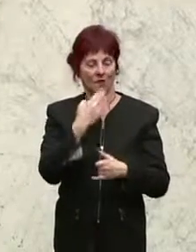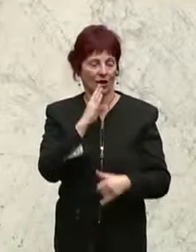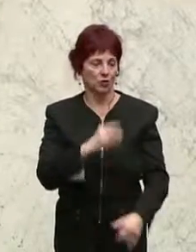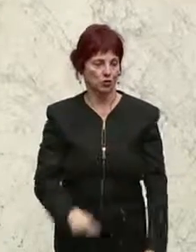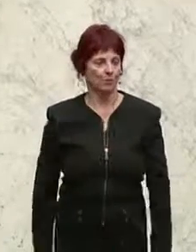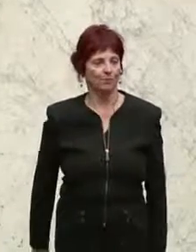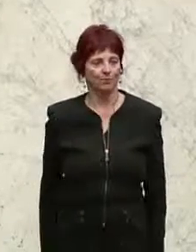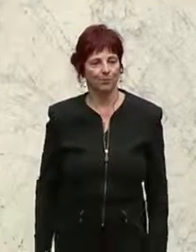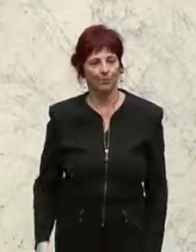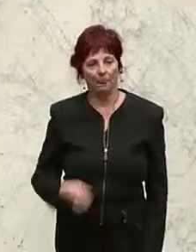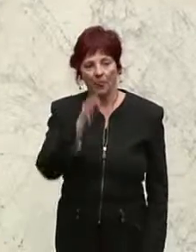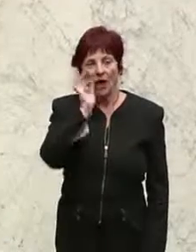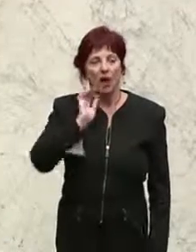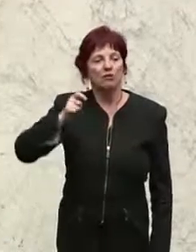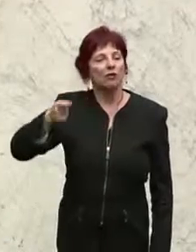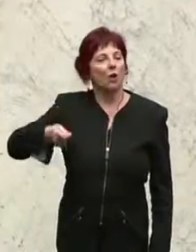So Karl-Heinz Tüchterle von der ÖVP.